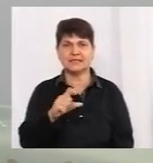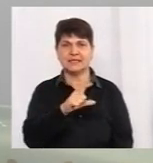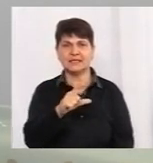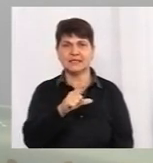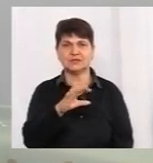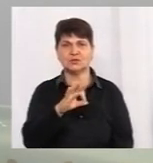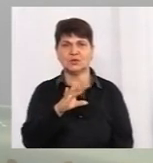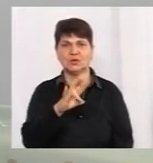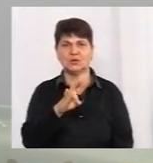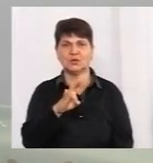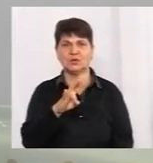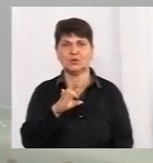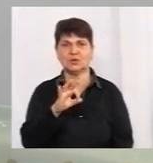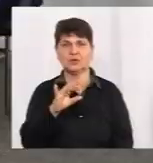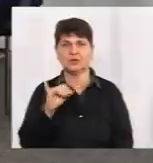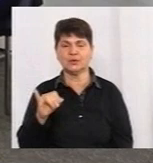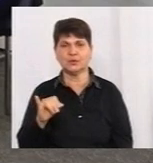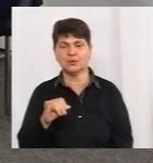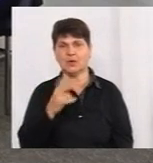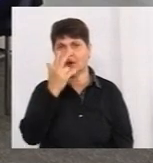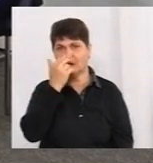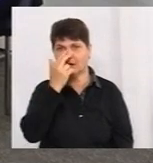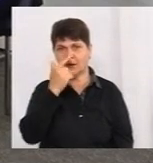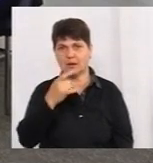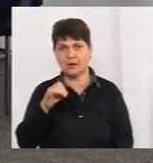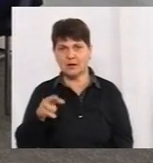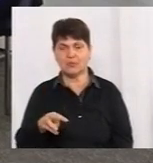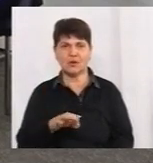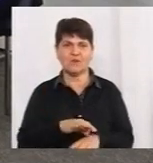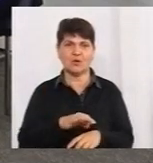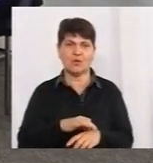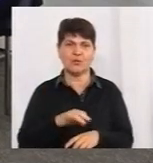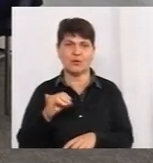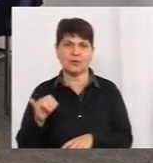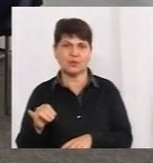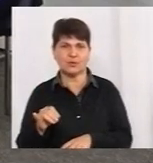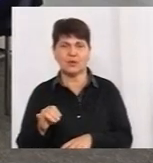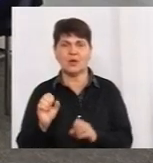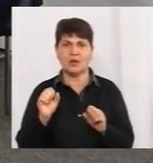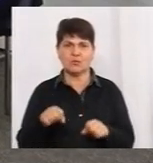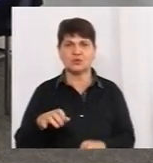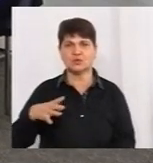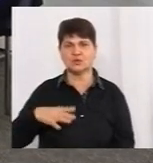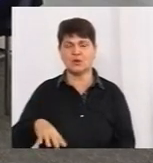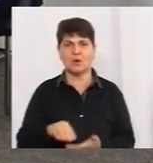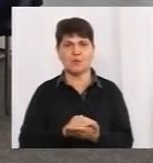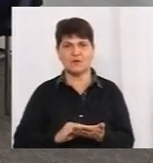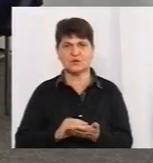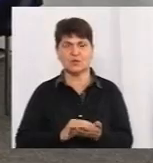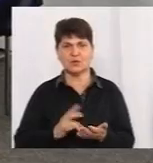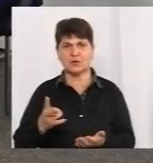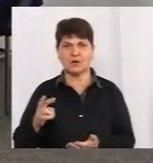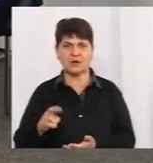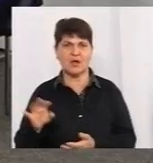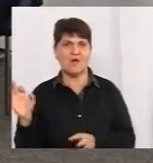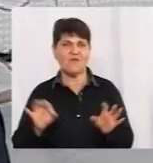із грипом і рештою, чи є ось передумови стверджувати про те, що можемо очікувати повторення цього захворення